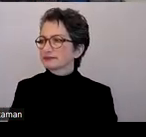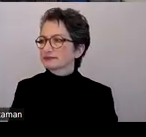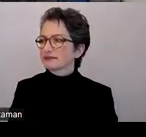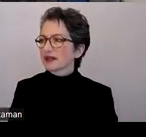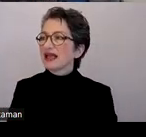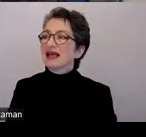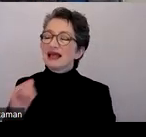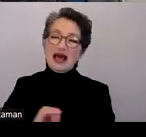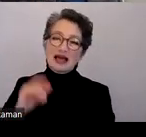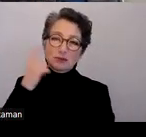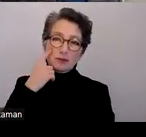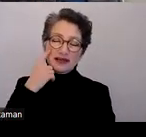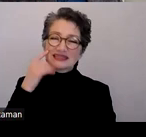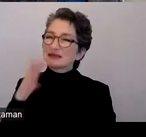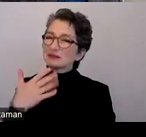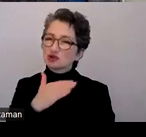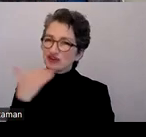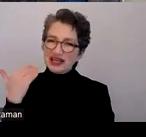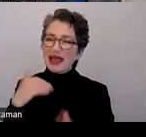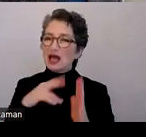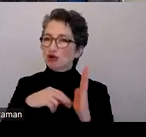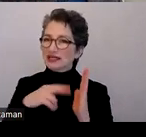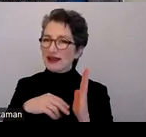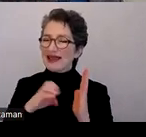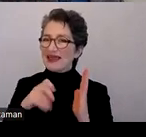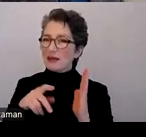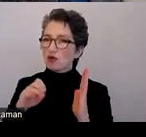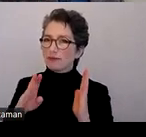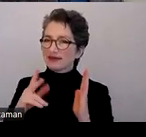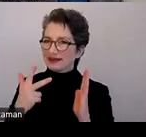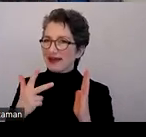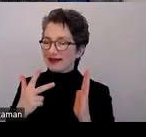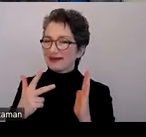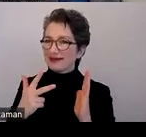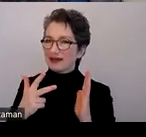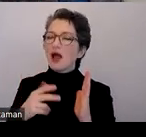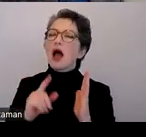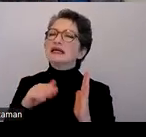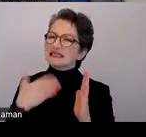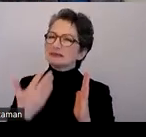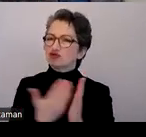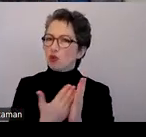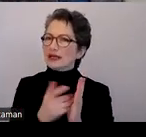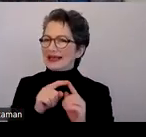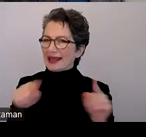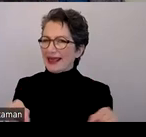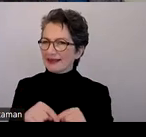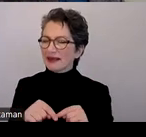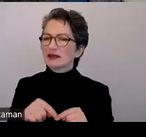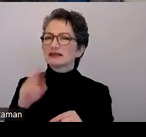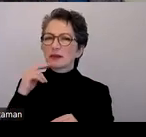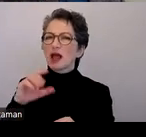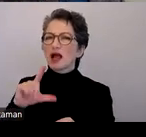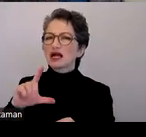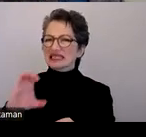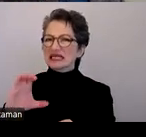Leider gibt es im Moment noch nicht so viele Reader von EPUB 3, aber es gibt welche, zum Beispiel Calibre und